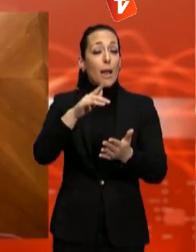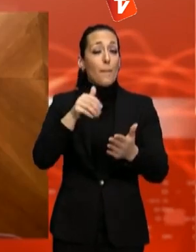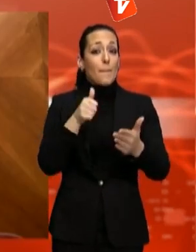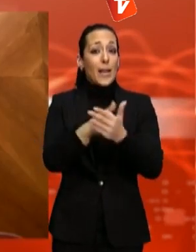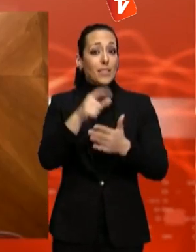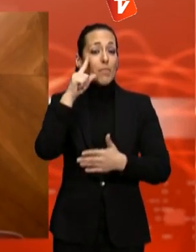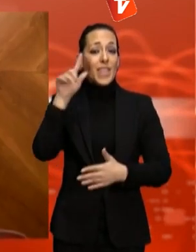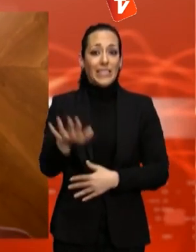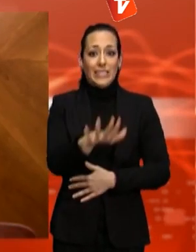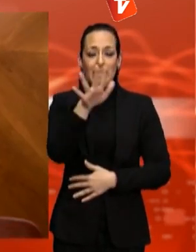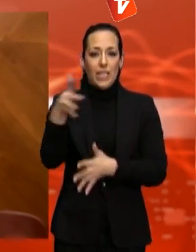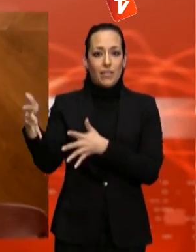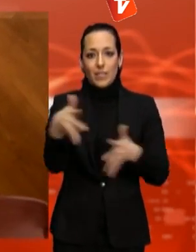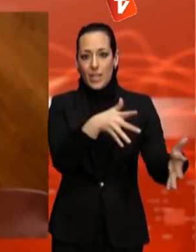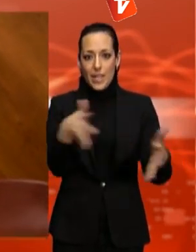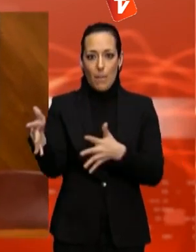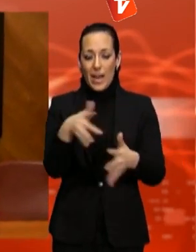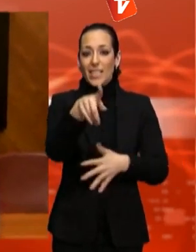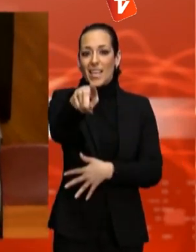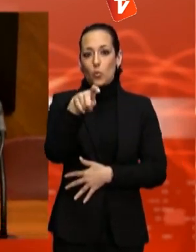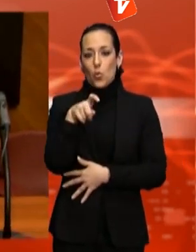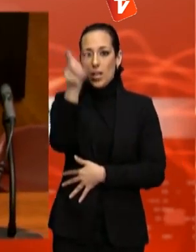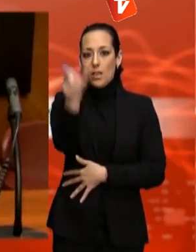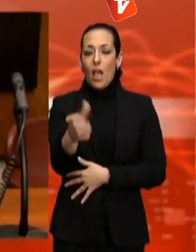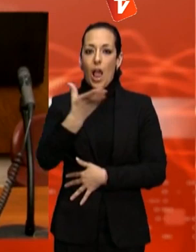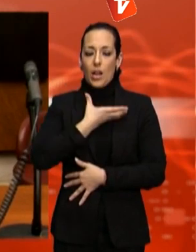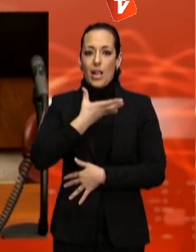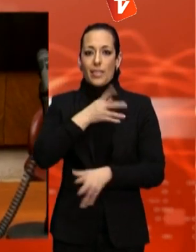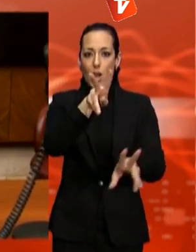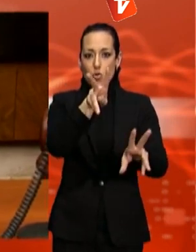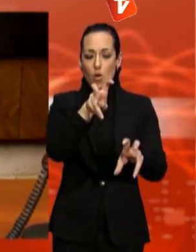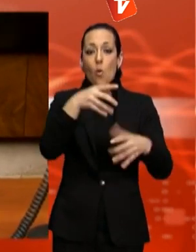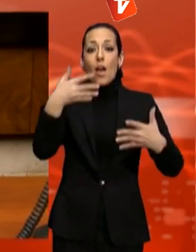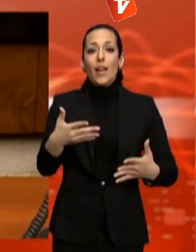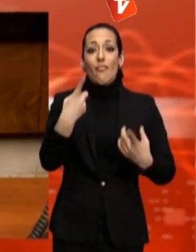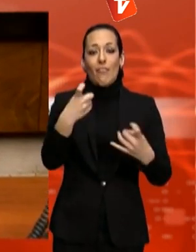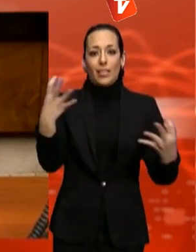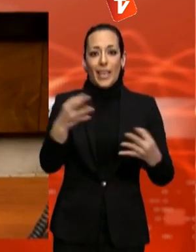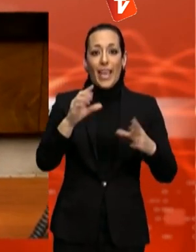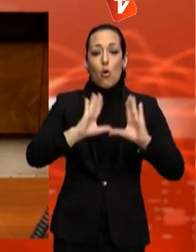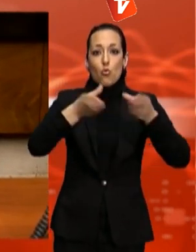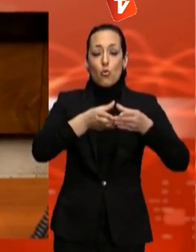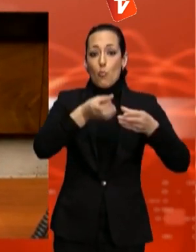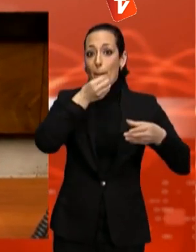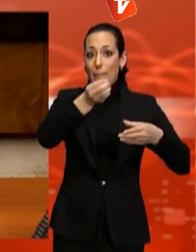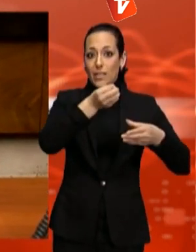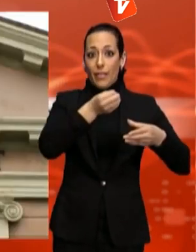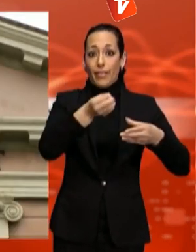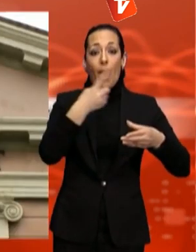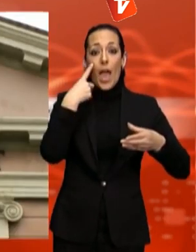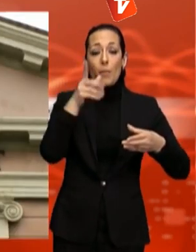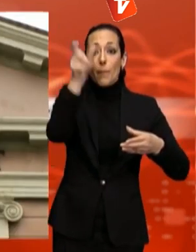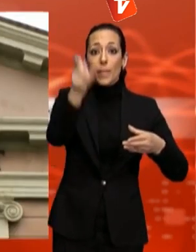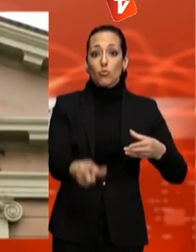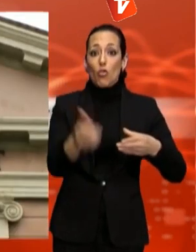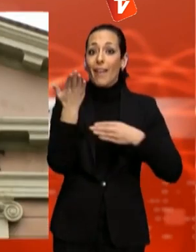pilota ara la té el PSC que ha de proposar candidat per succeir Bustos. S'allunya la possibilitat que l'oposició presenti un únic candidat alternatiu,